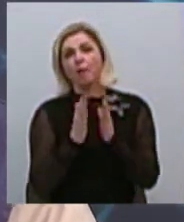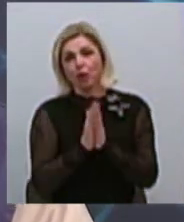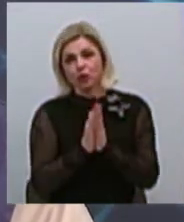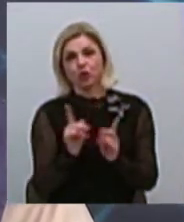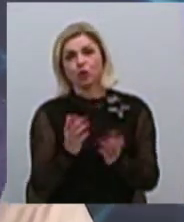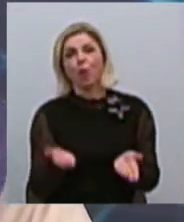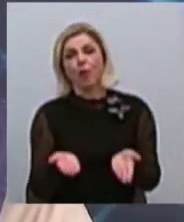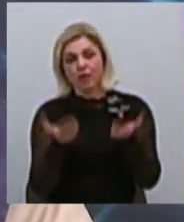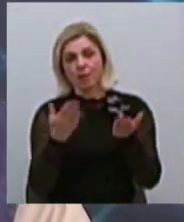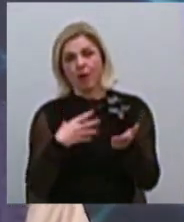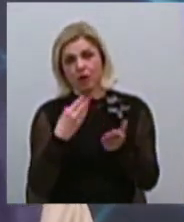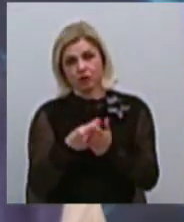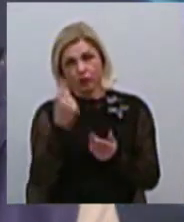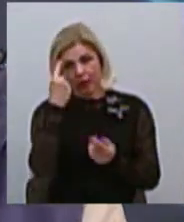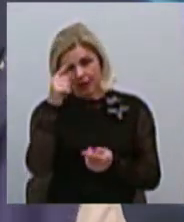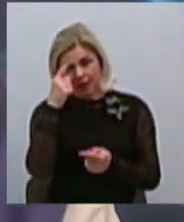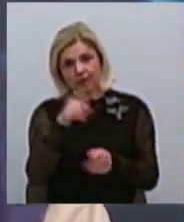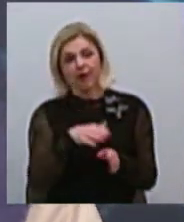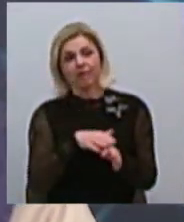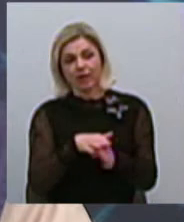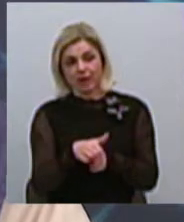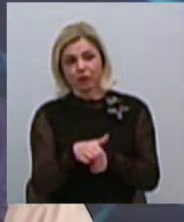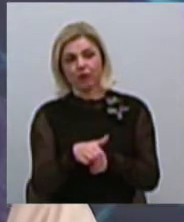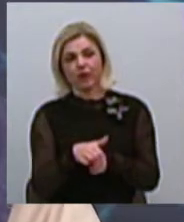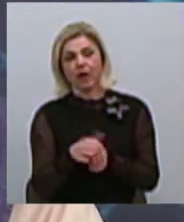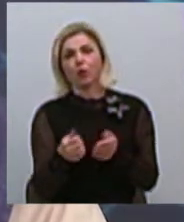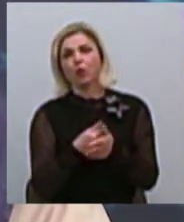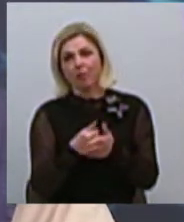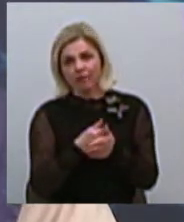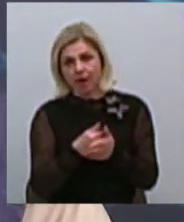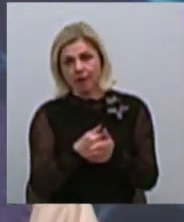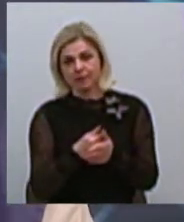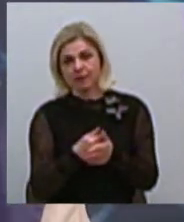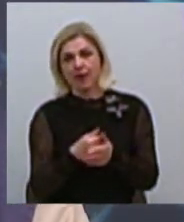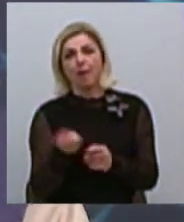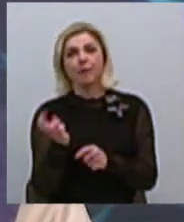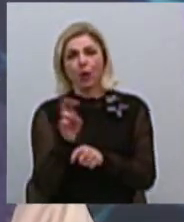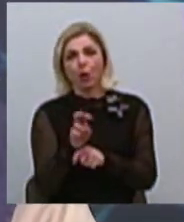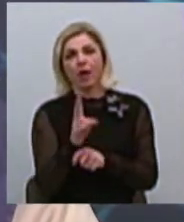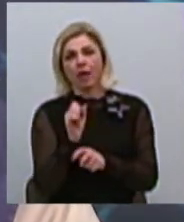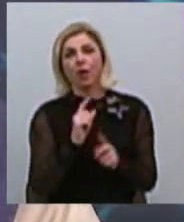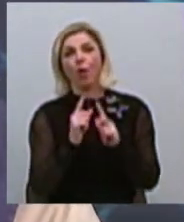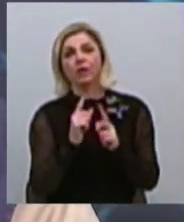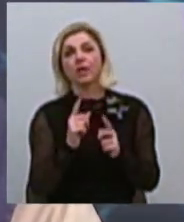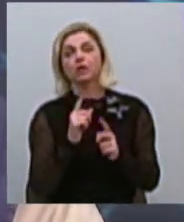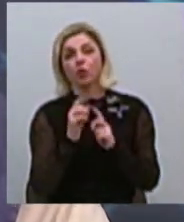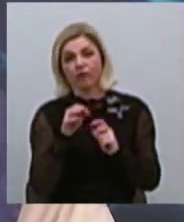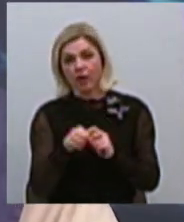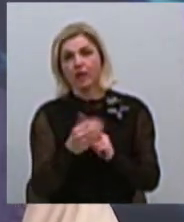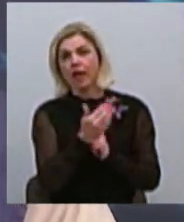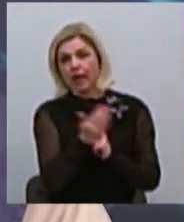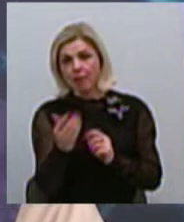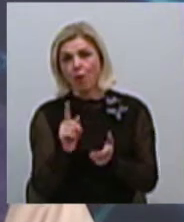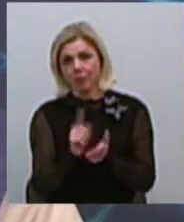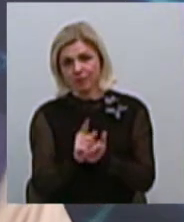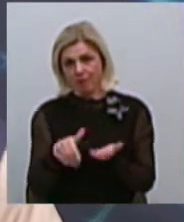идеи, реалізовували, добивались, приходили на Координаційну Раду, їм обязательно допомогут. І